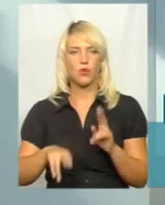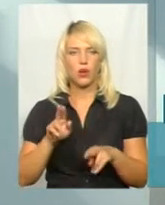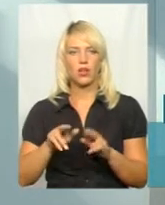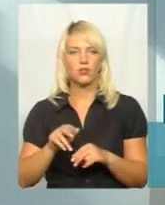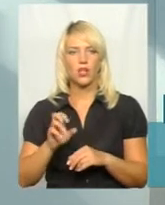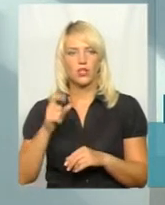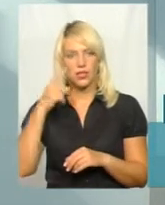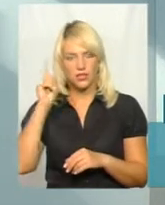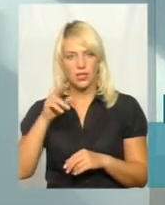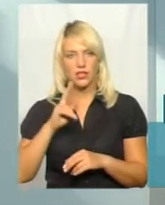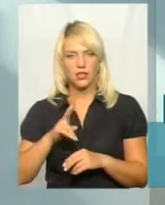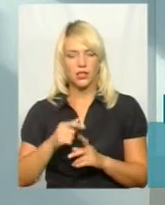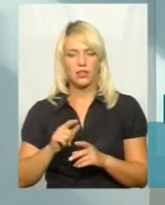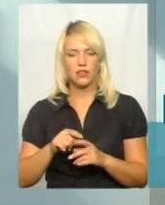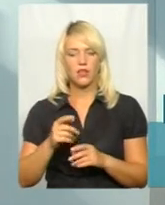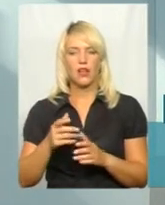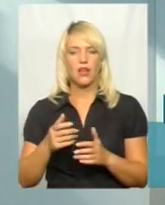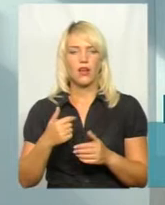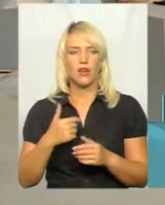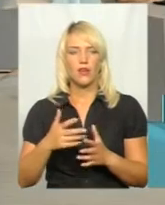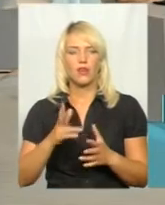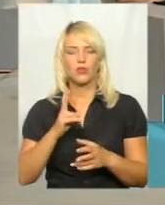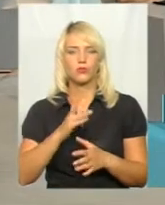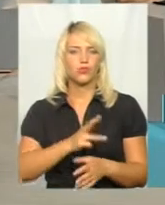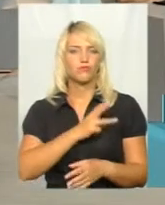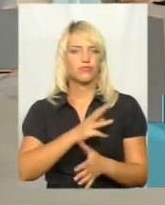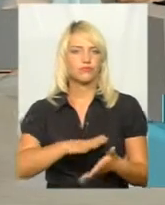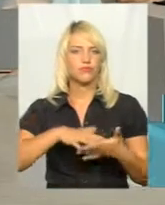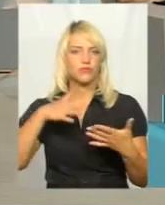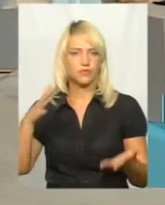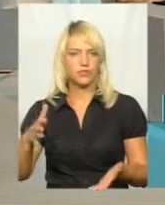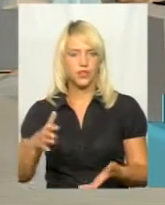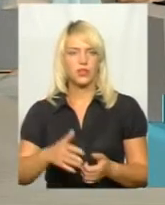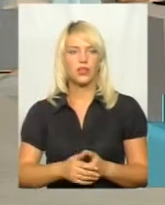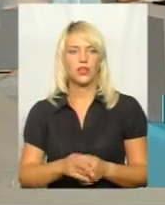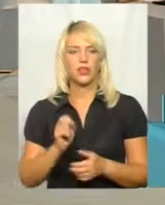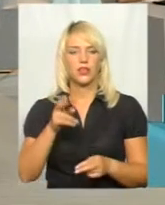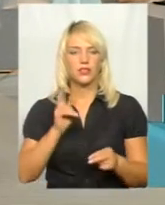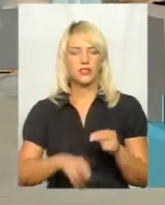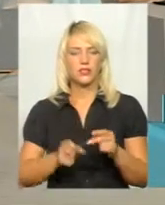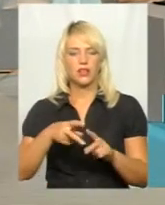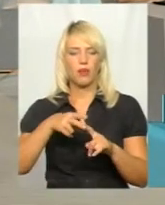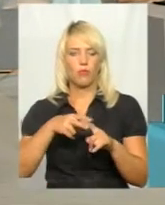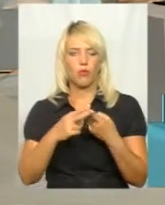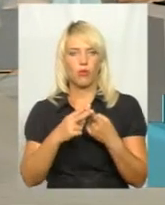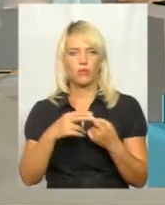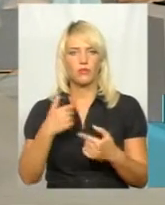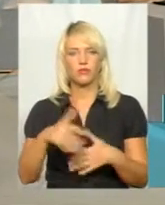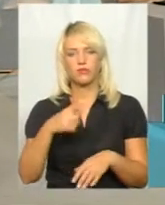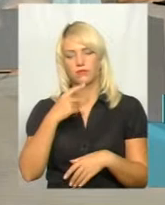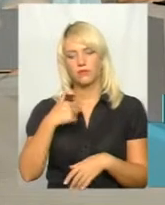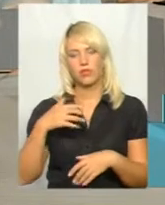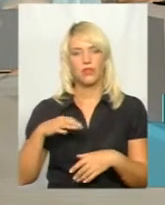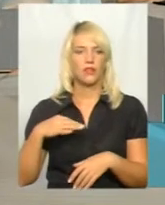знаєте, так, добродій візьметься з великим ентузіазізмом і закінчить на половині і скаже, мені надоїло.